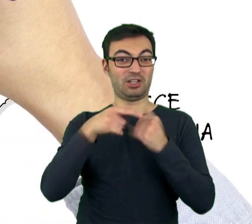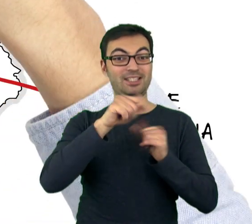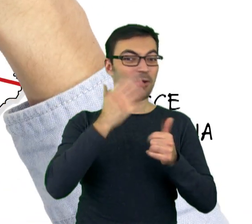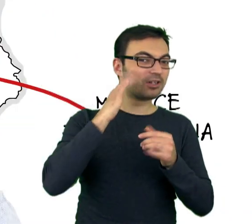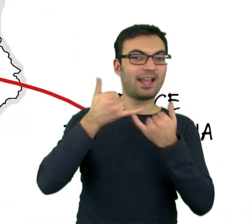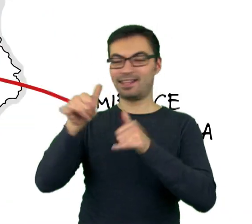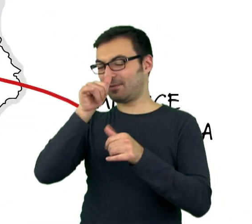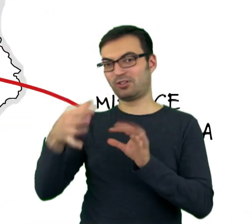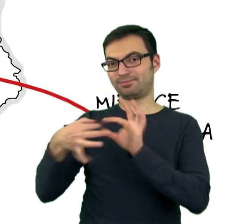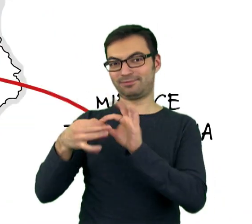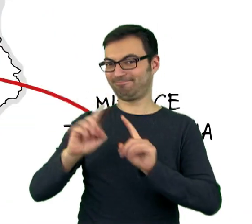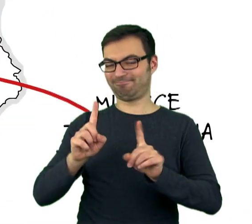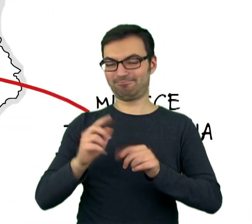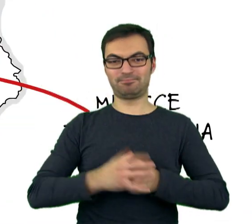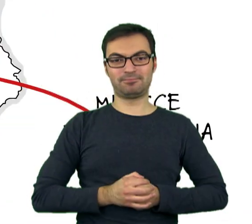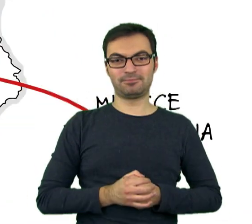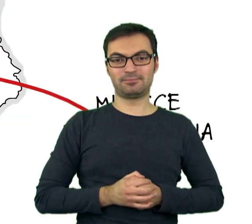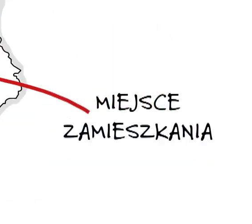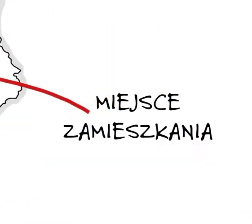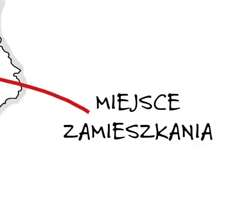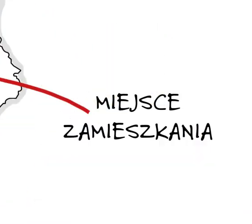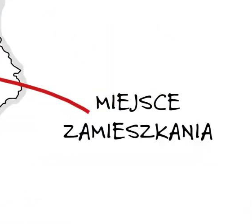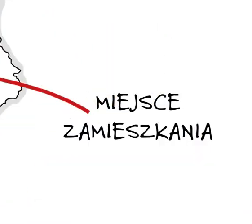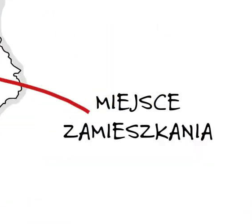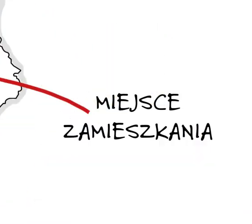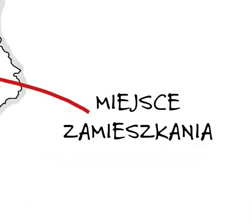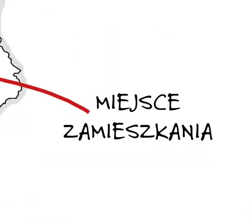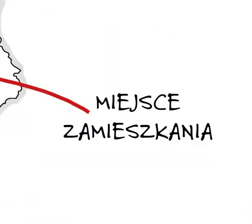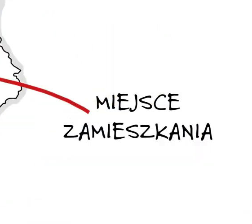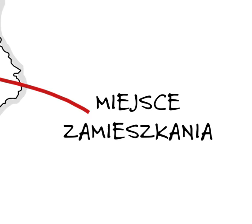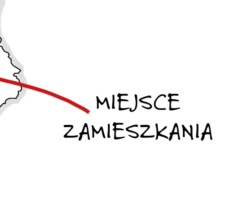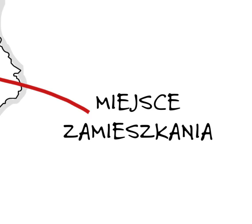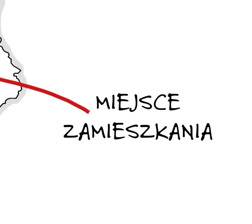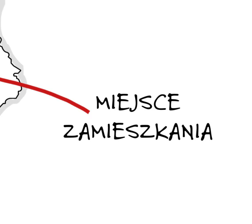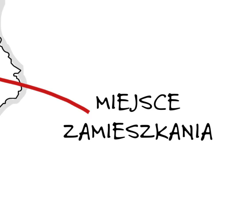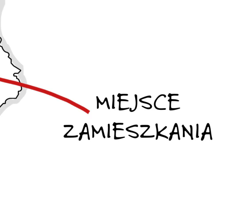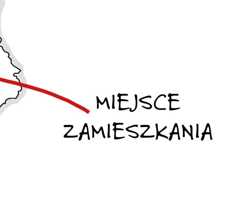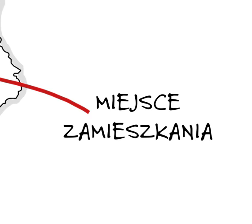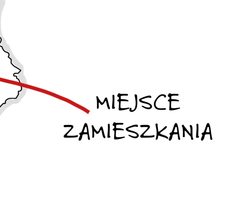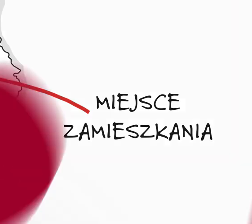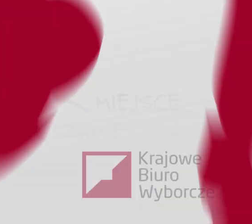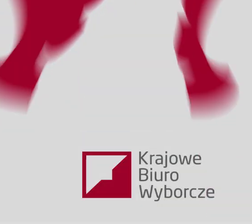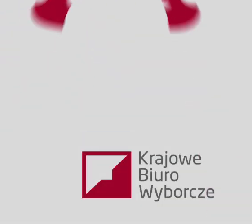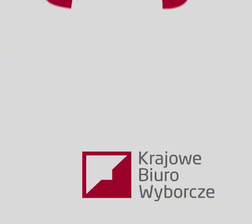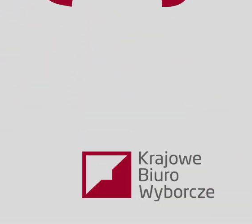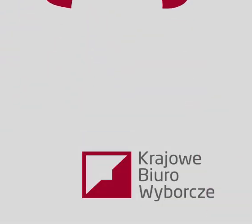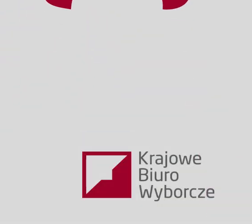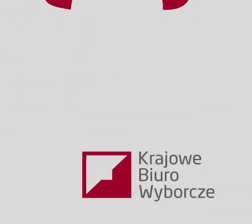gminie niż gmina, w której stale zamieszkujemy. KONIEC KONIEC KONIEC KONIEC